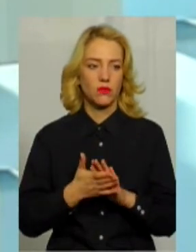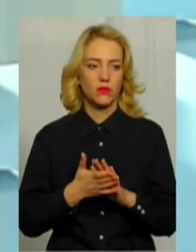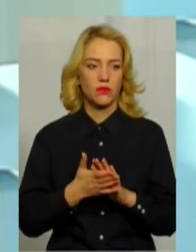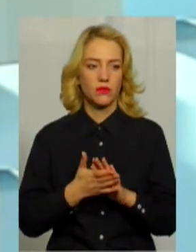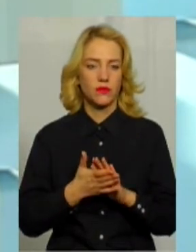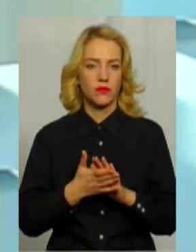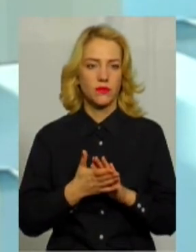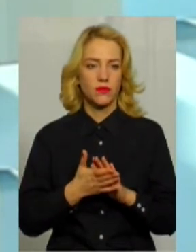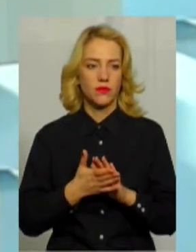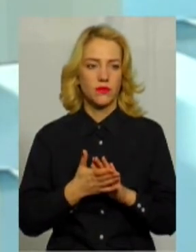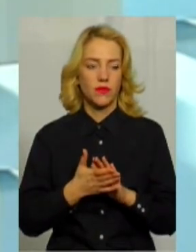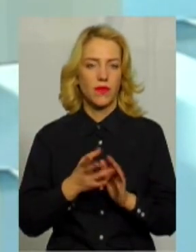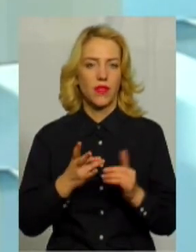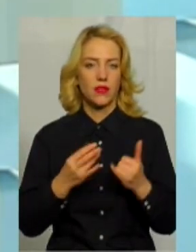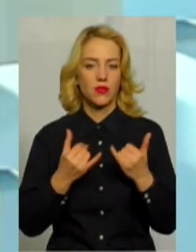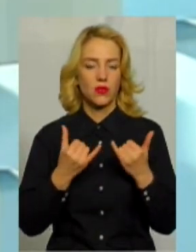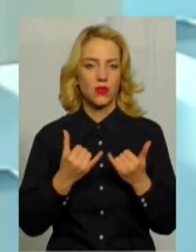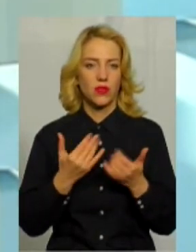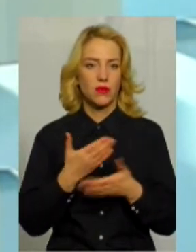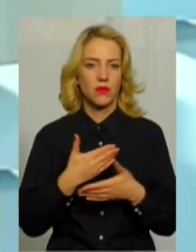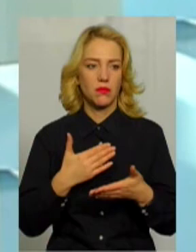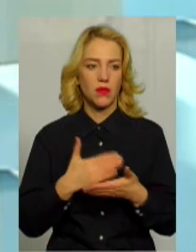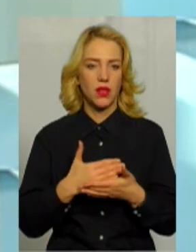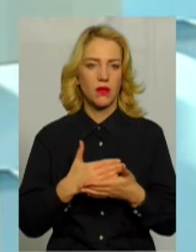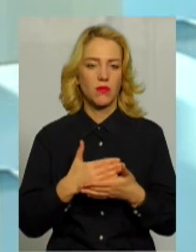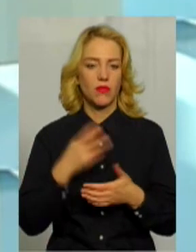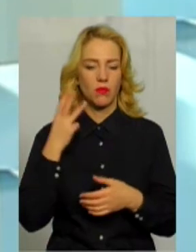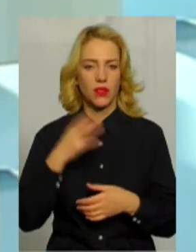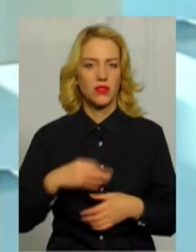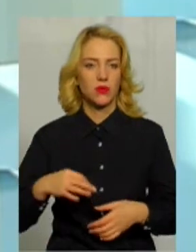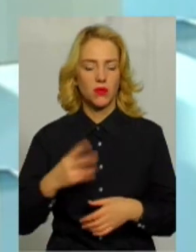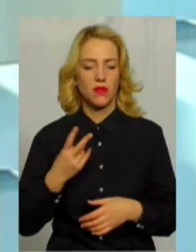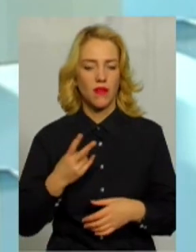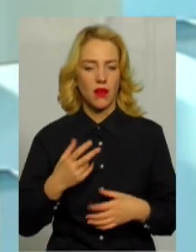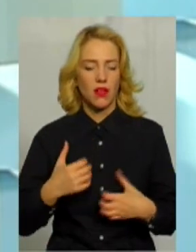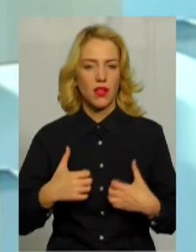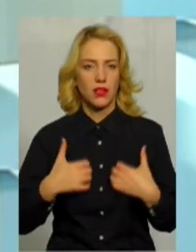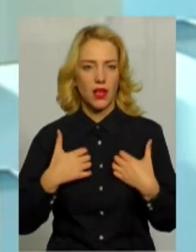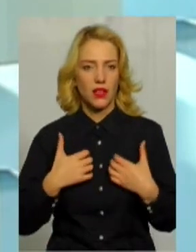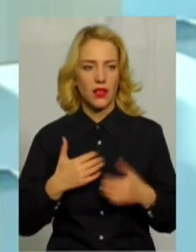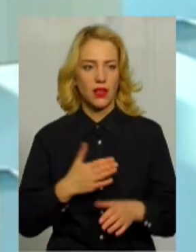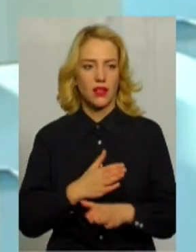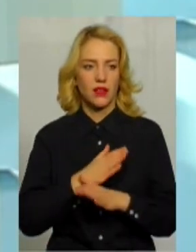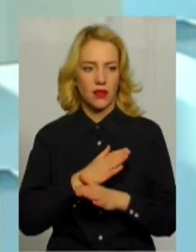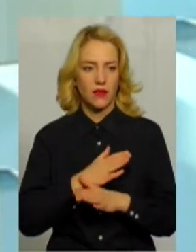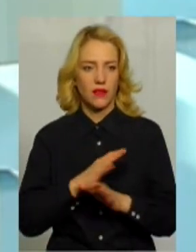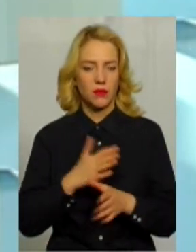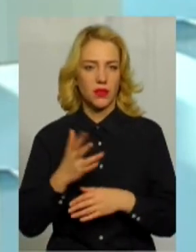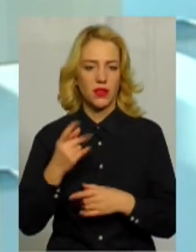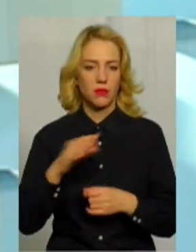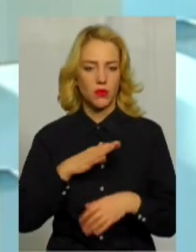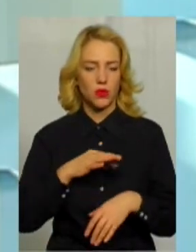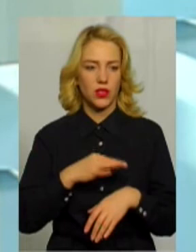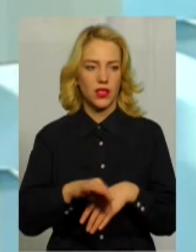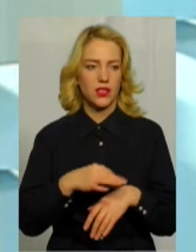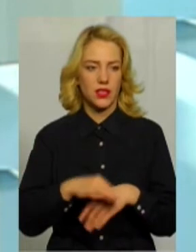станом на сьогодні, ми маємо, на жаль, в Хмельницькій області, два летальних випадки, де було вчинено насильство в сім